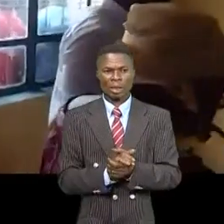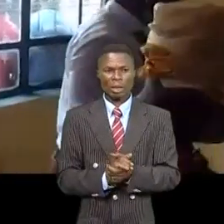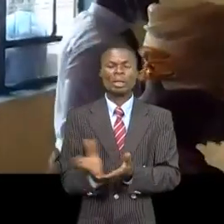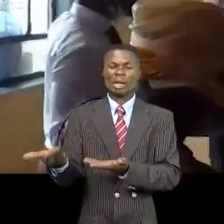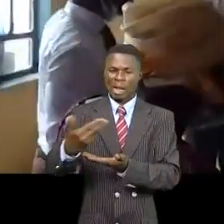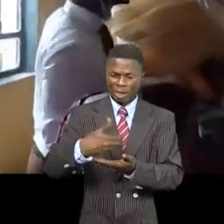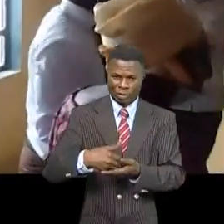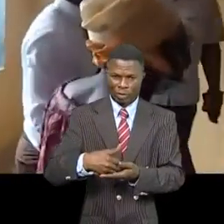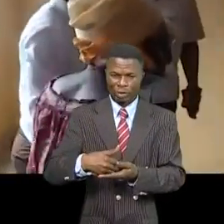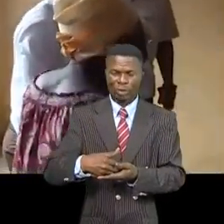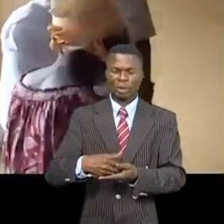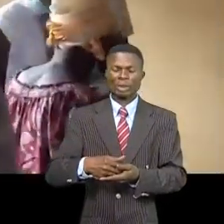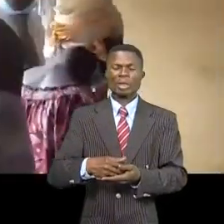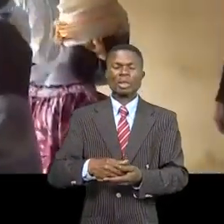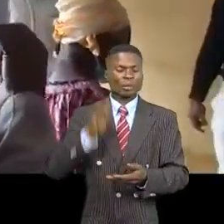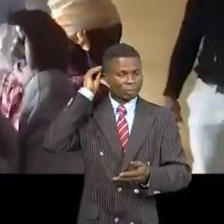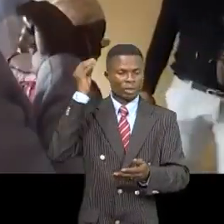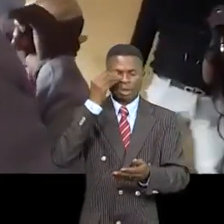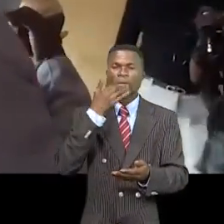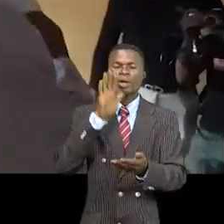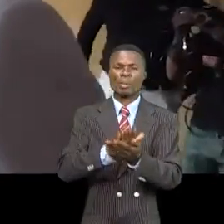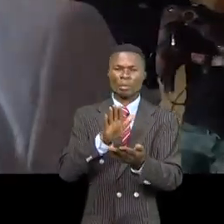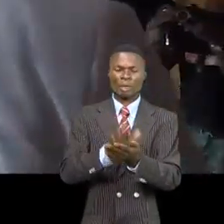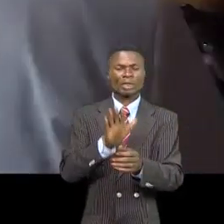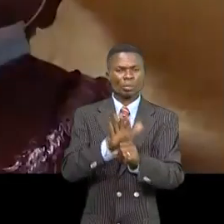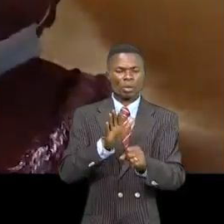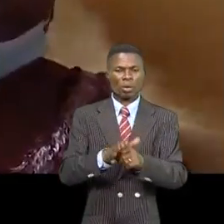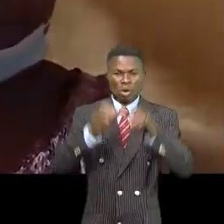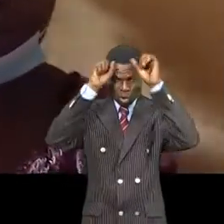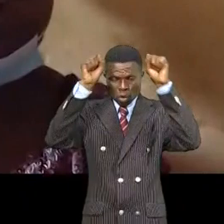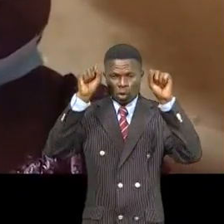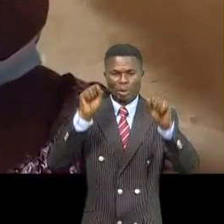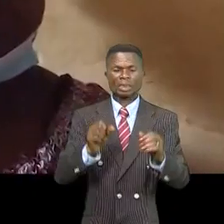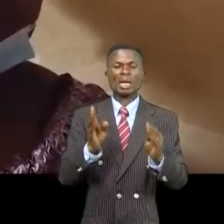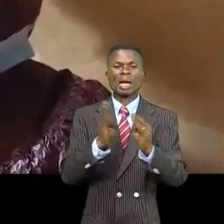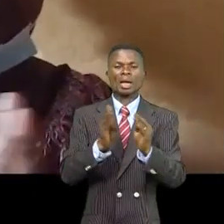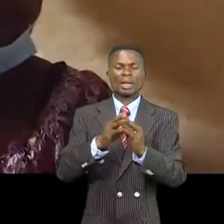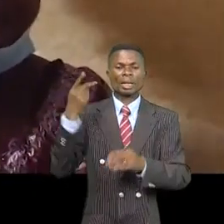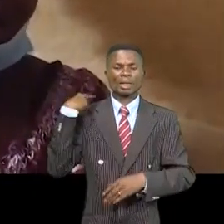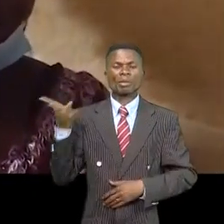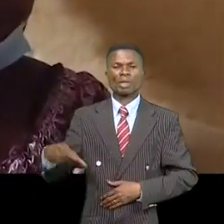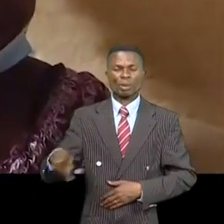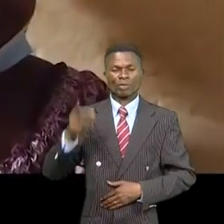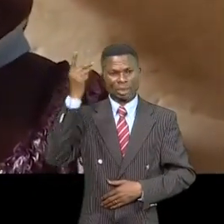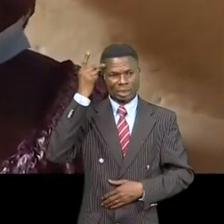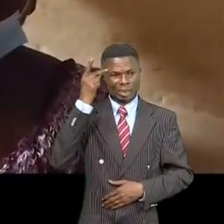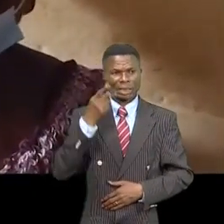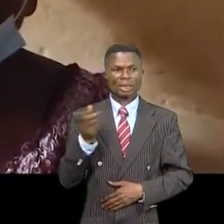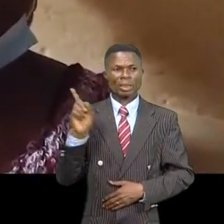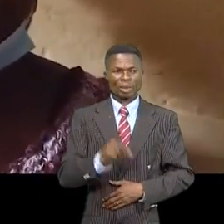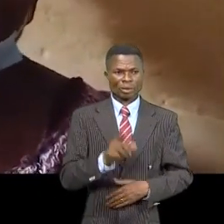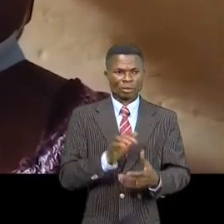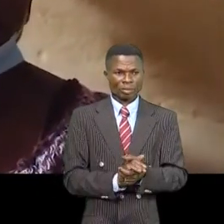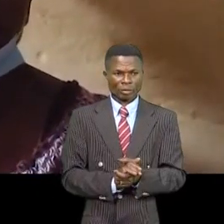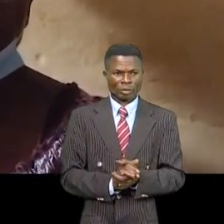dit ici sa reconnaissance au président de l'Assemblée provinciale de Kinshasa. Je ne